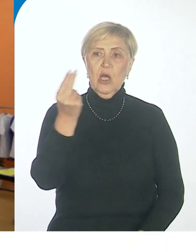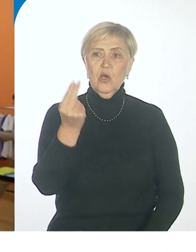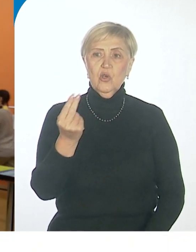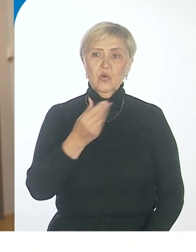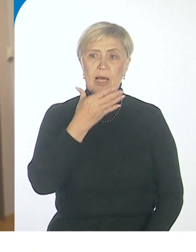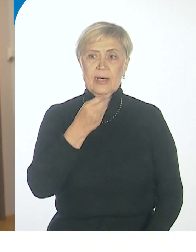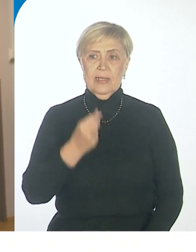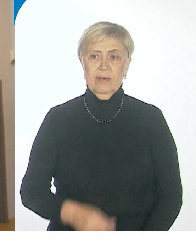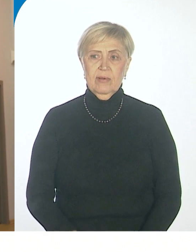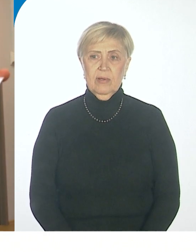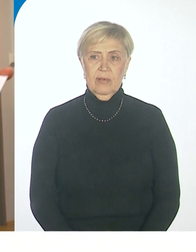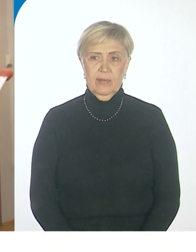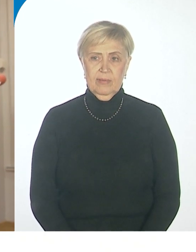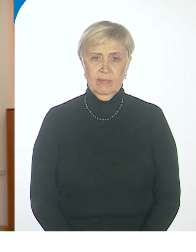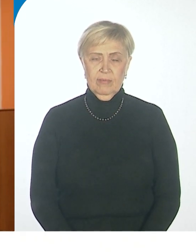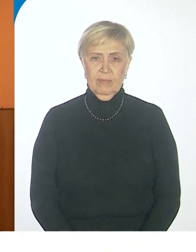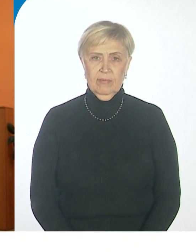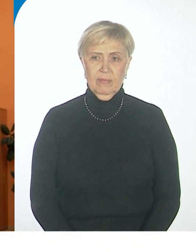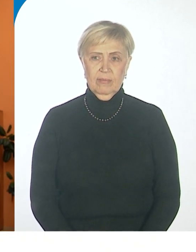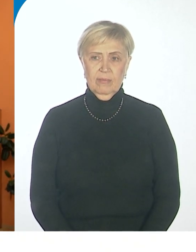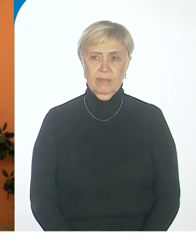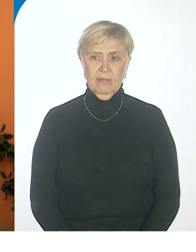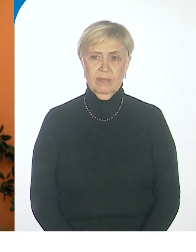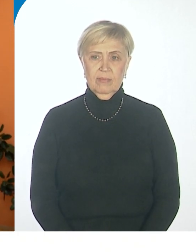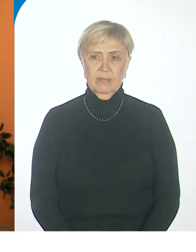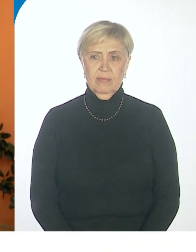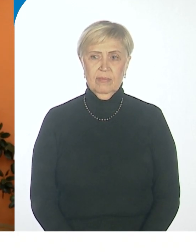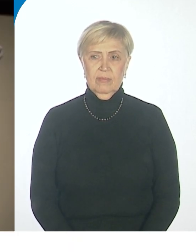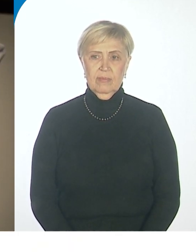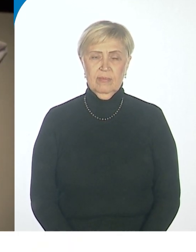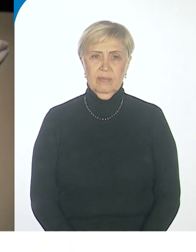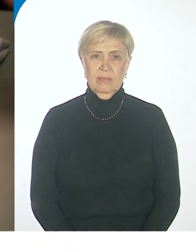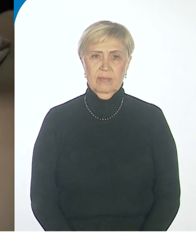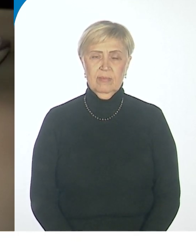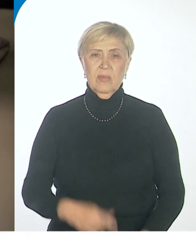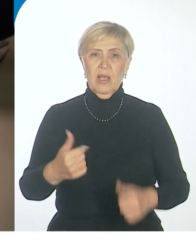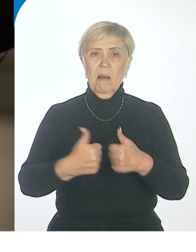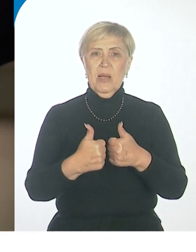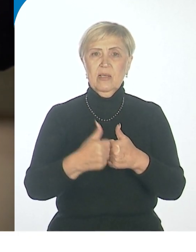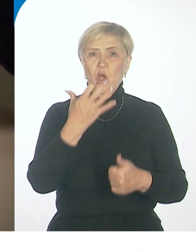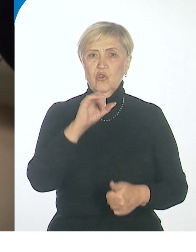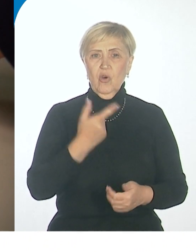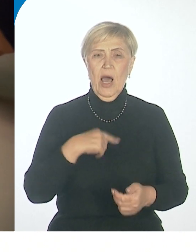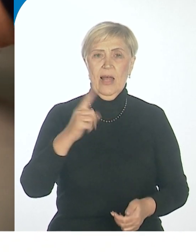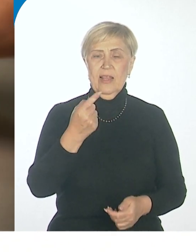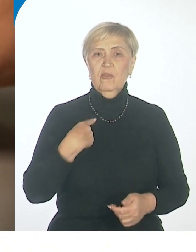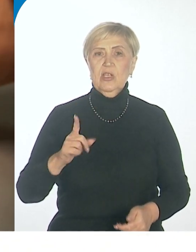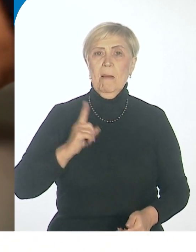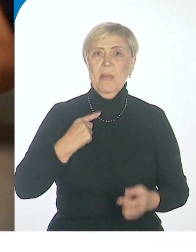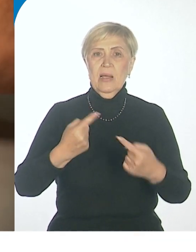пальмы, вот. Очень нравится пальмы, вот это все морское, очень хорошая вещь. По соседству еще одна мастерская,